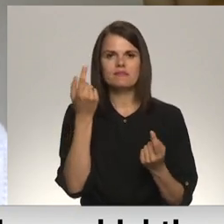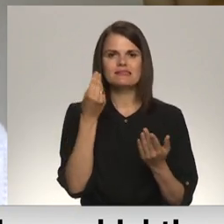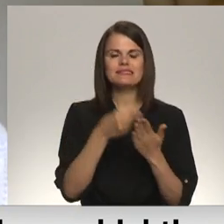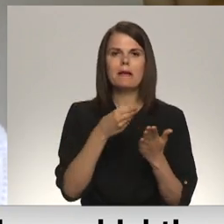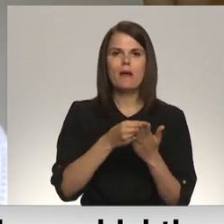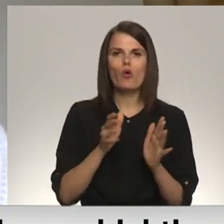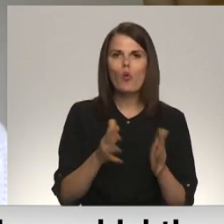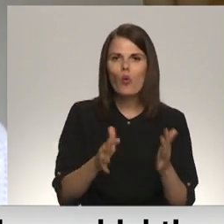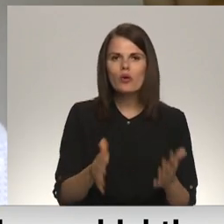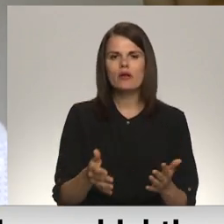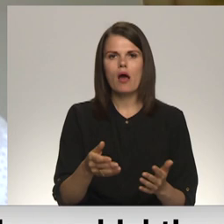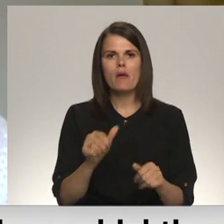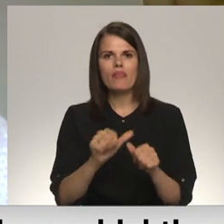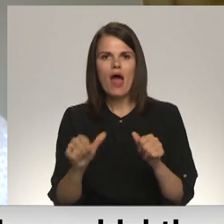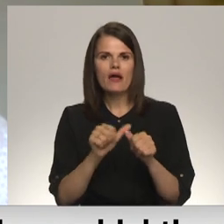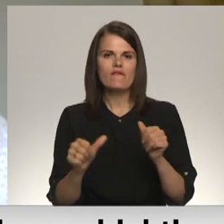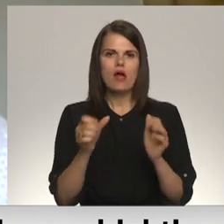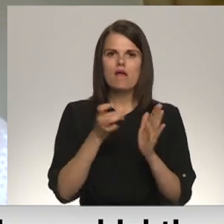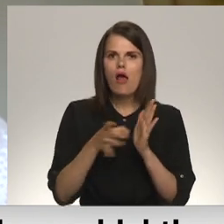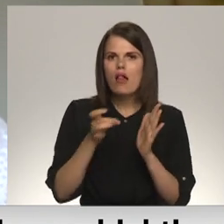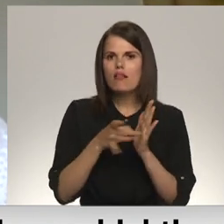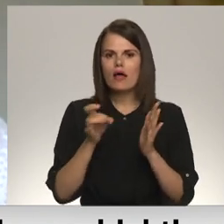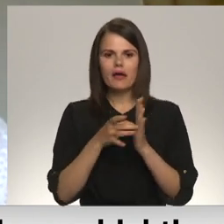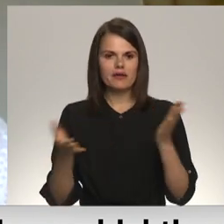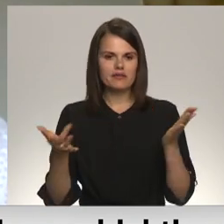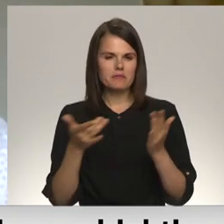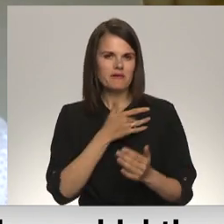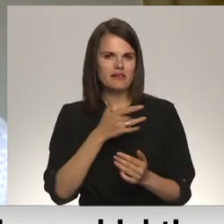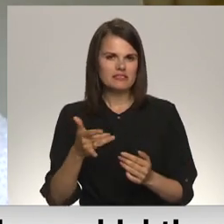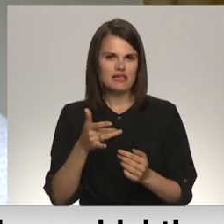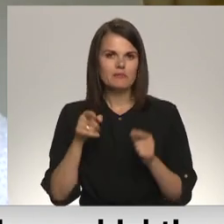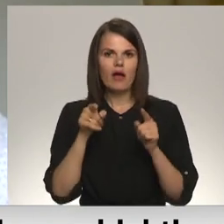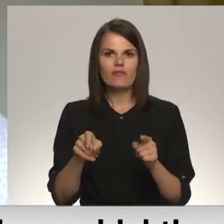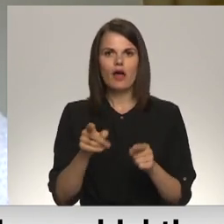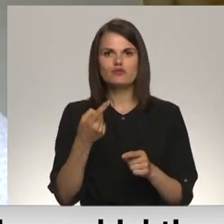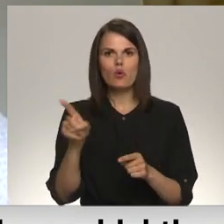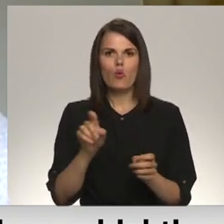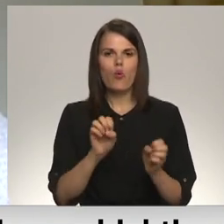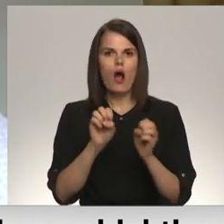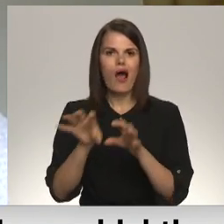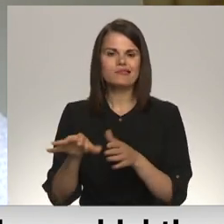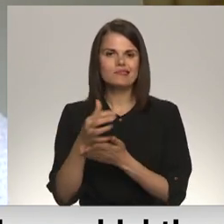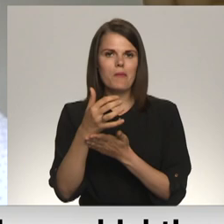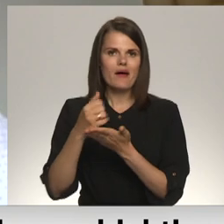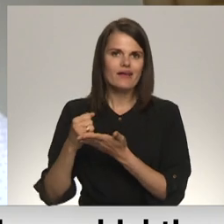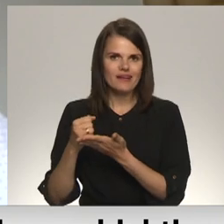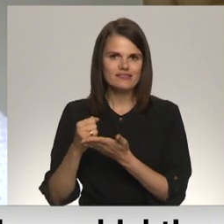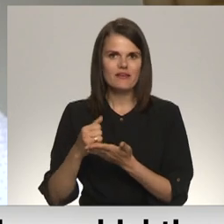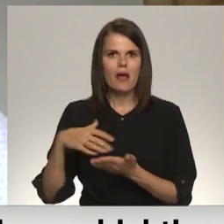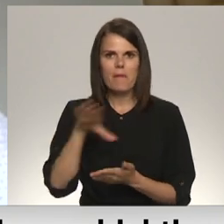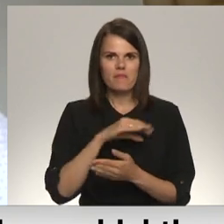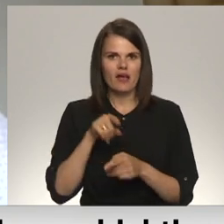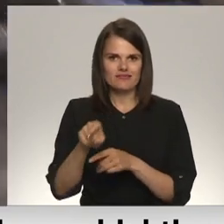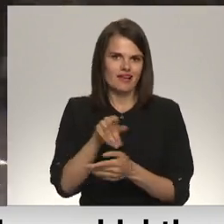degviela, elektrība. Un visticamāk tas, pat ko mēs atstājām, rezervēji, mēs viņu